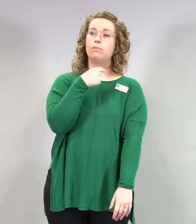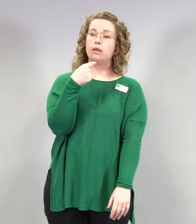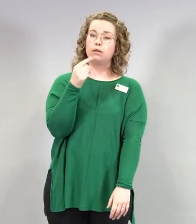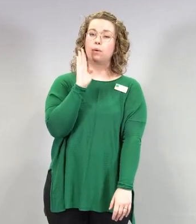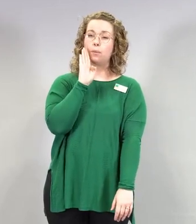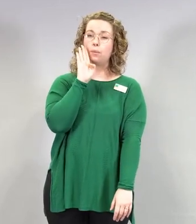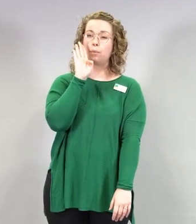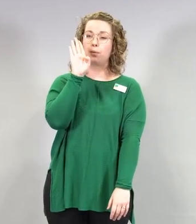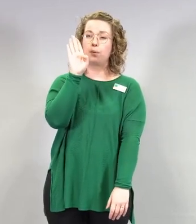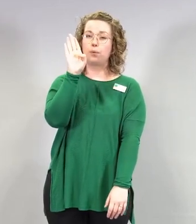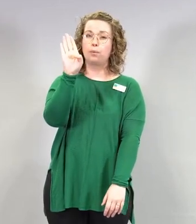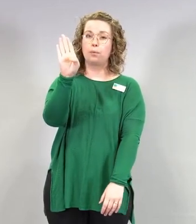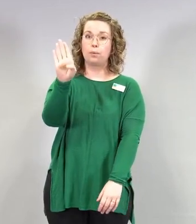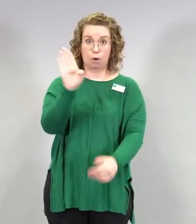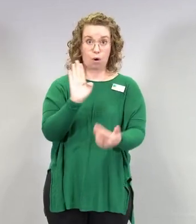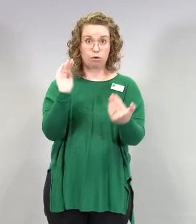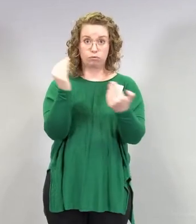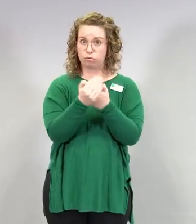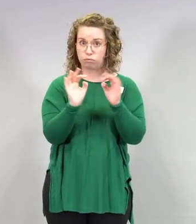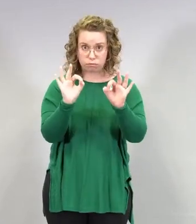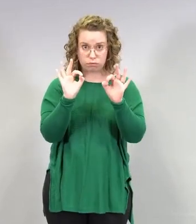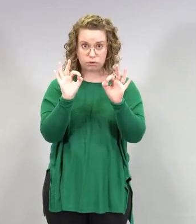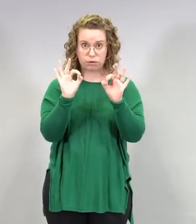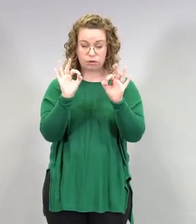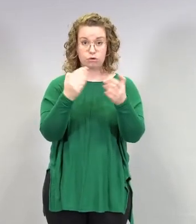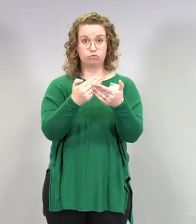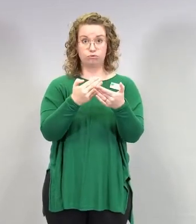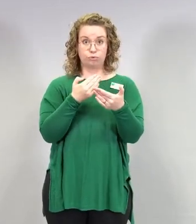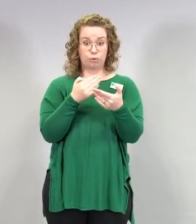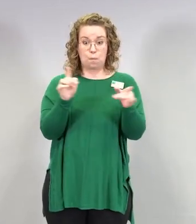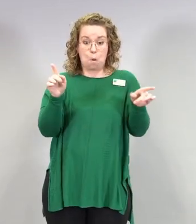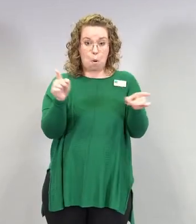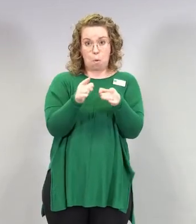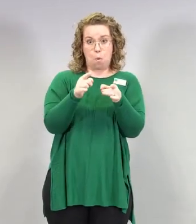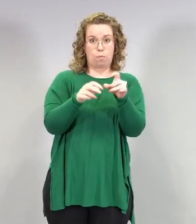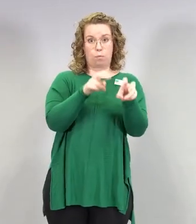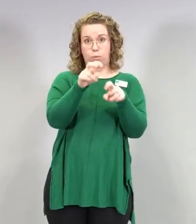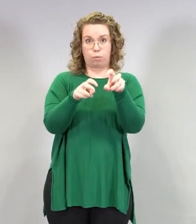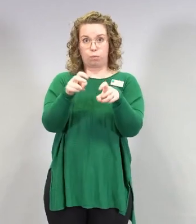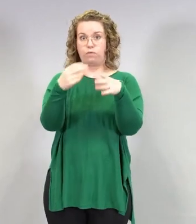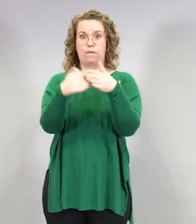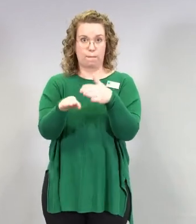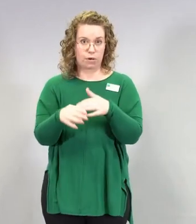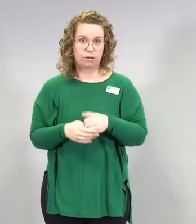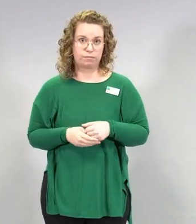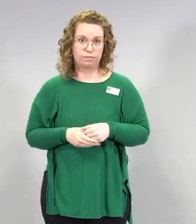ehditty tutkia niin kauaa. Näissä ennen myyntiluvan saamista